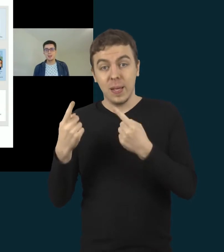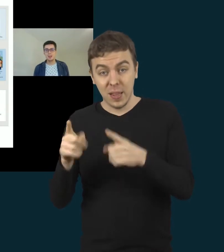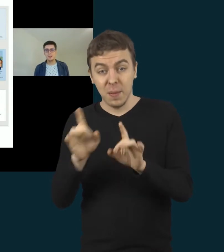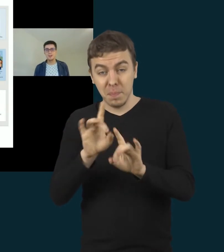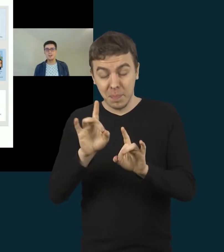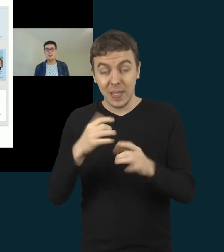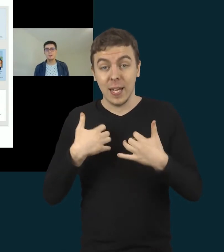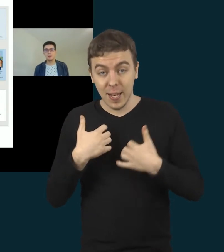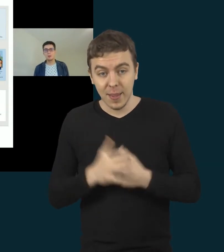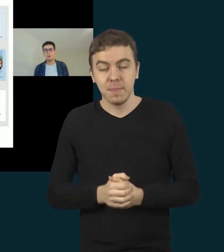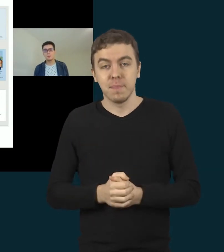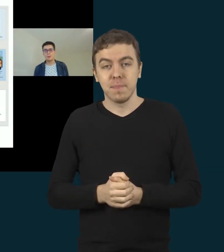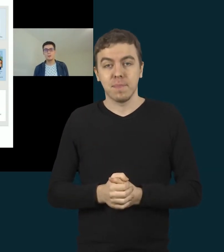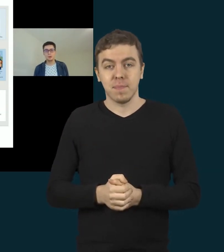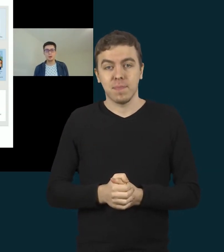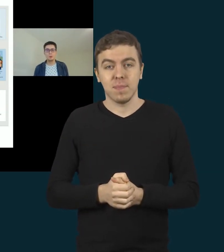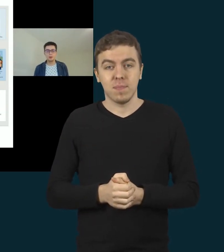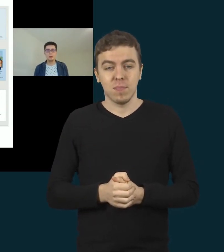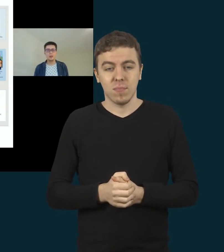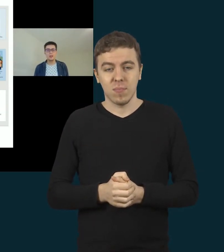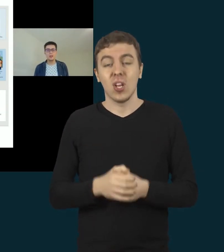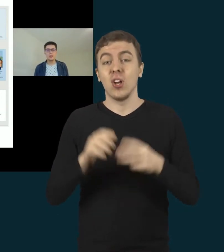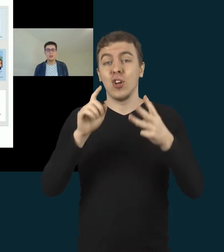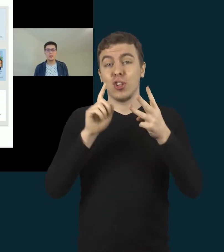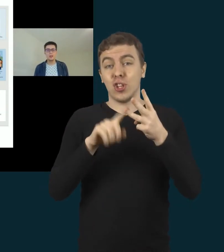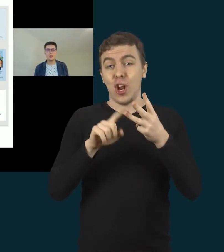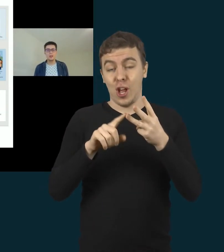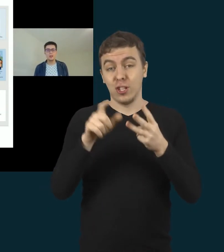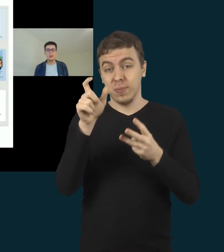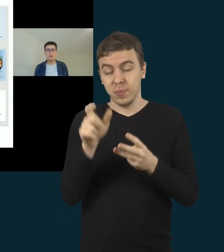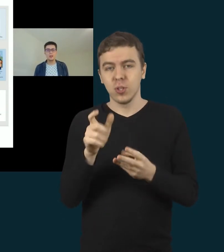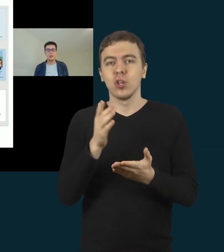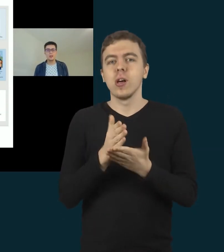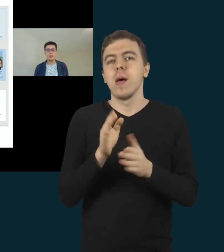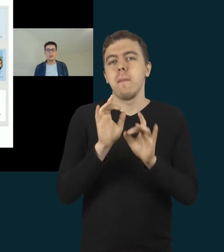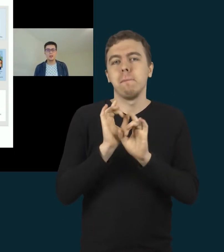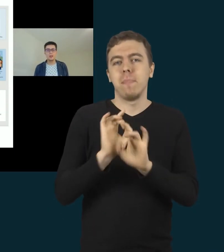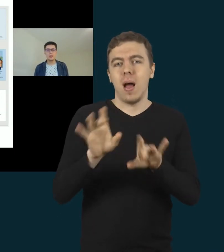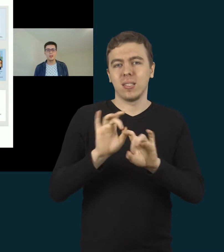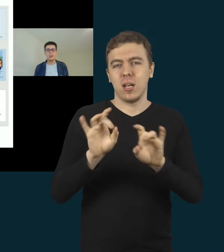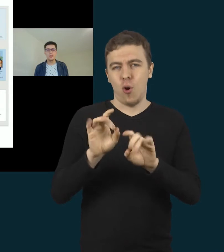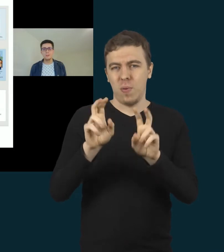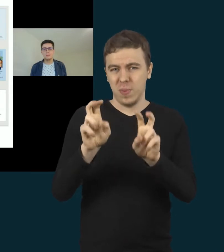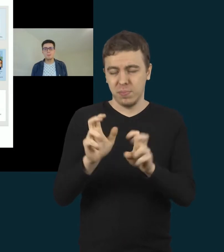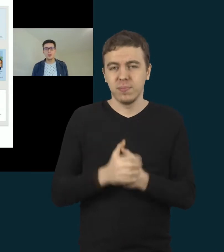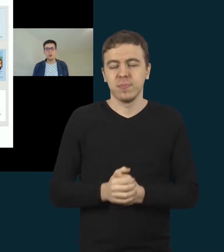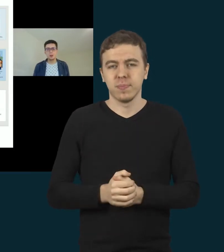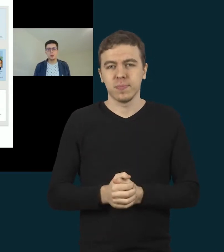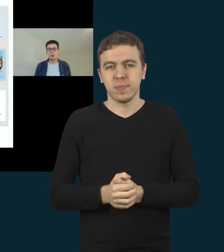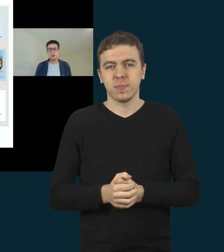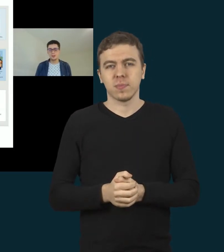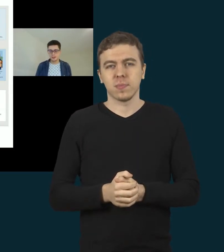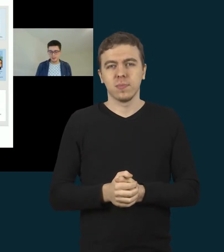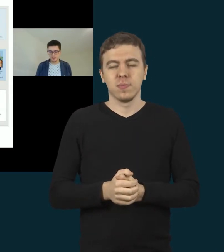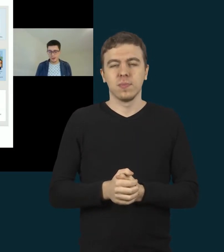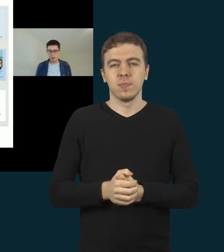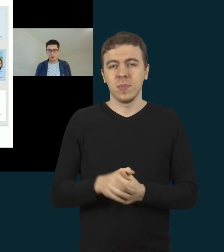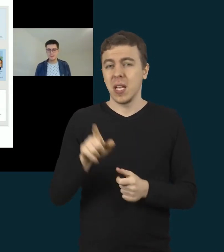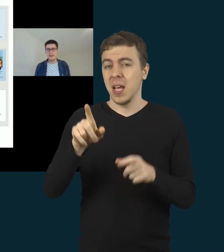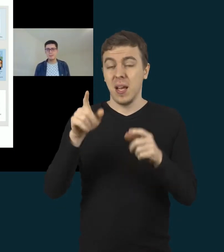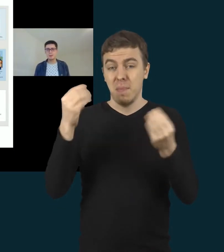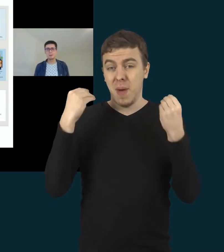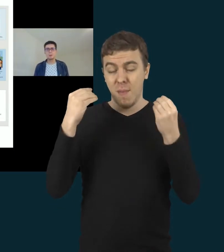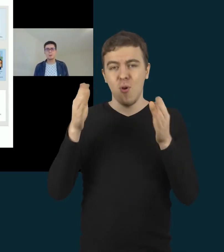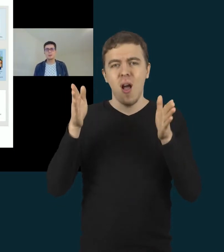trečiasis to modelio elementas buvo pasakojimas. Šitas pamokos